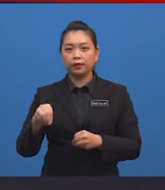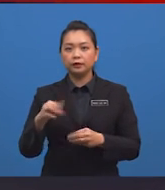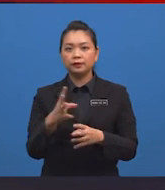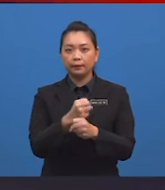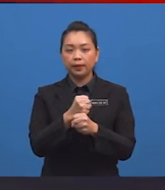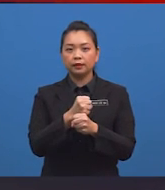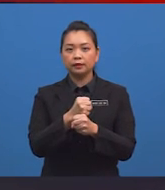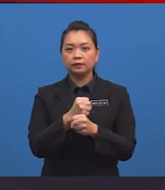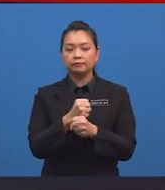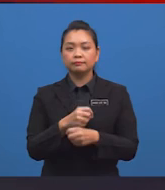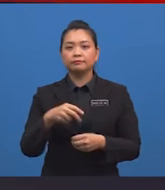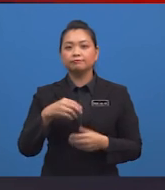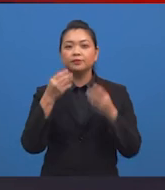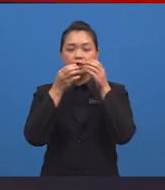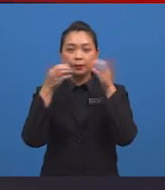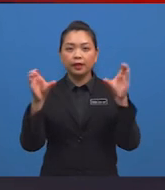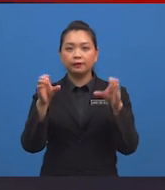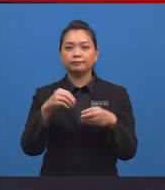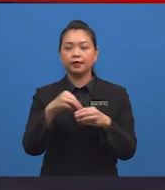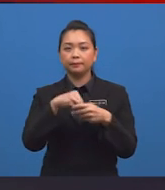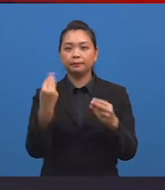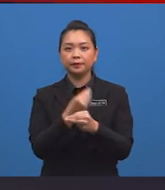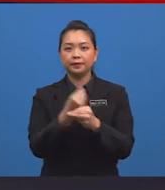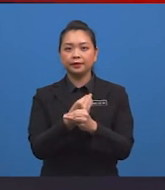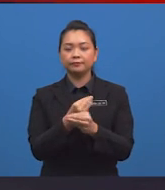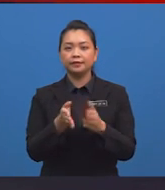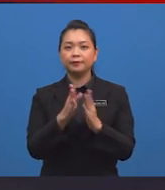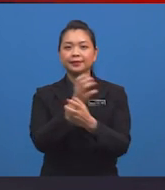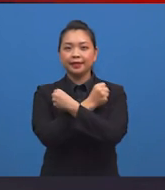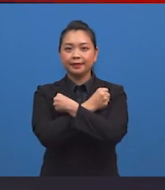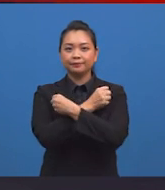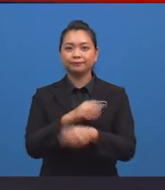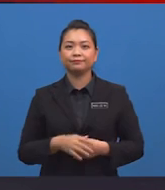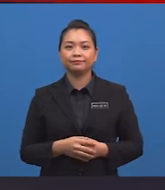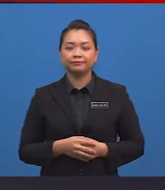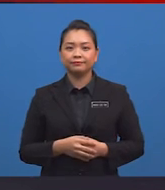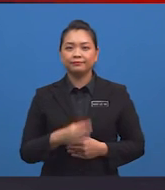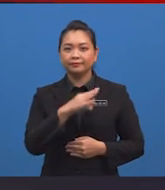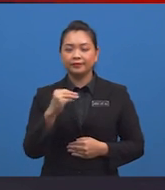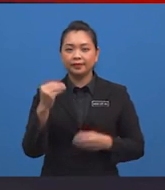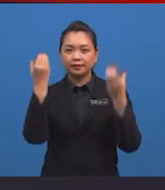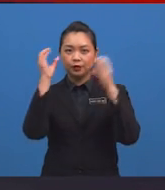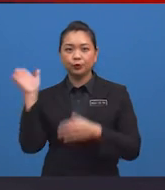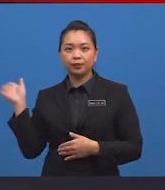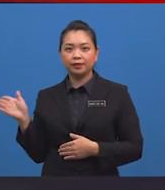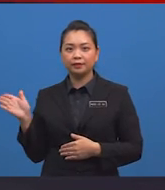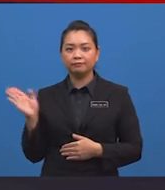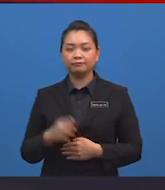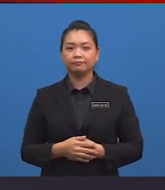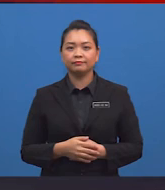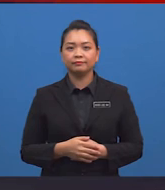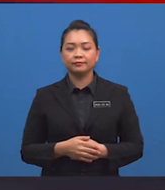mendapat keputusan yang cemerlang Salam sayang daripada Cikgu Ju Dan Cikgu Izian